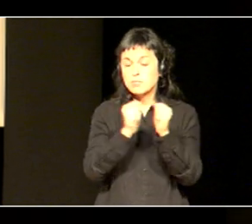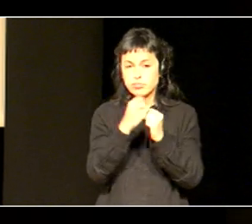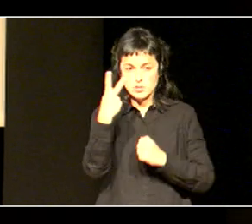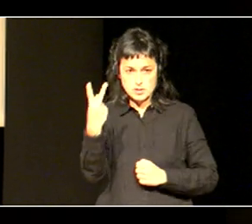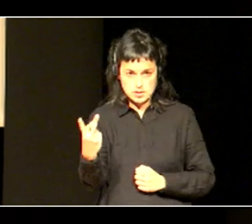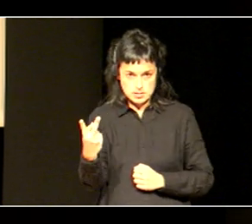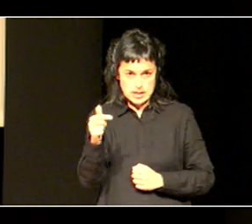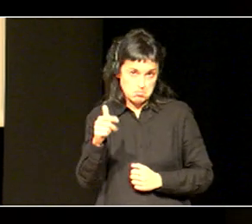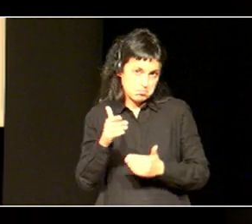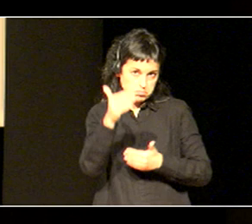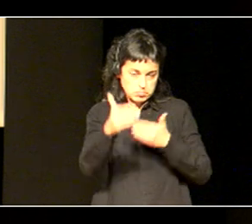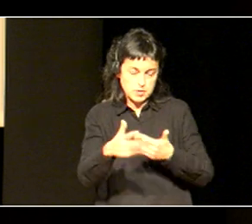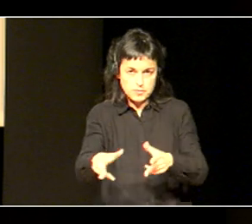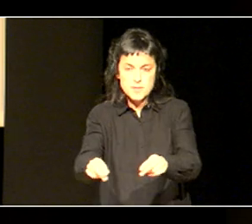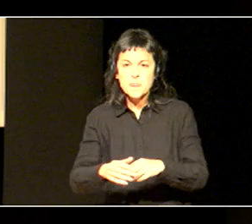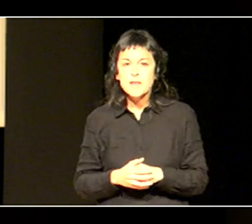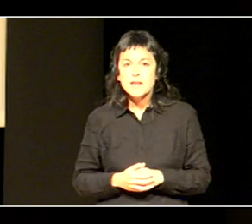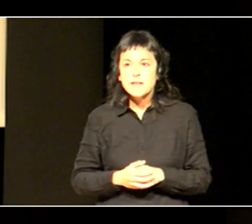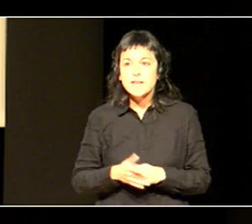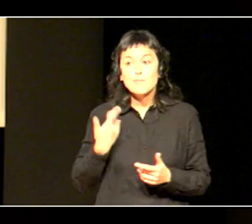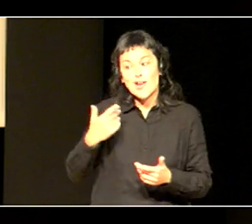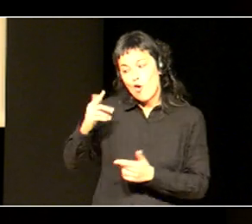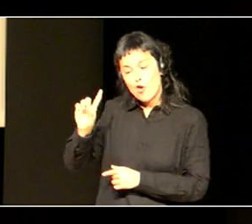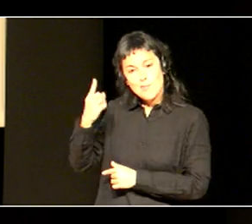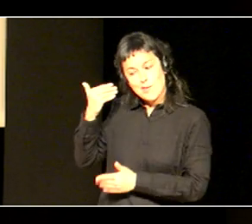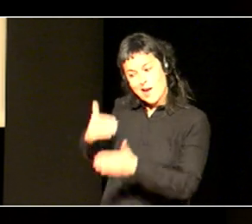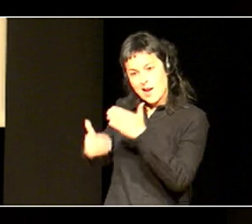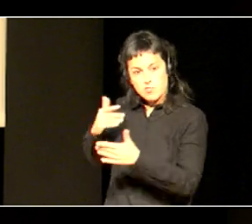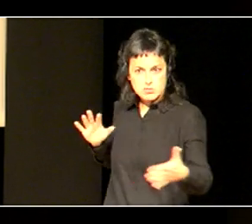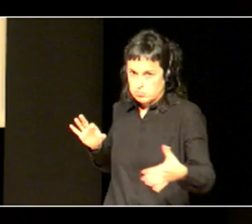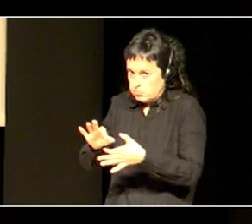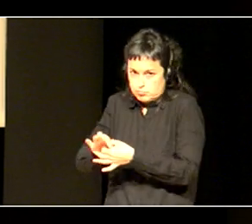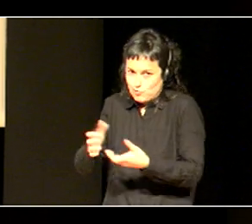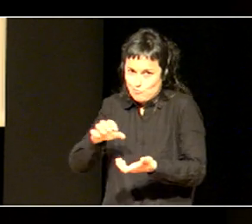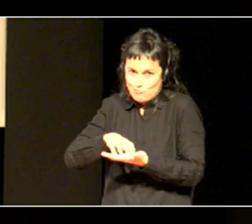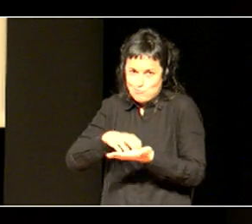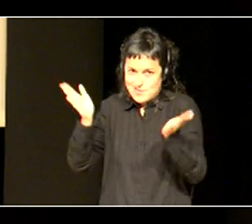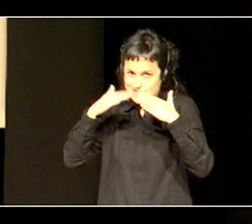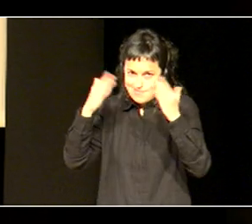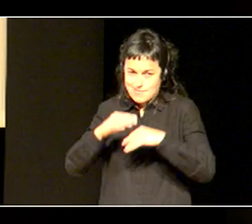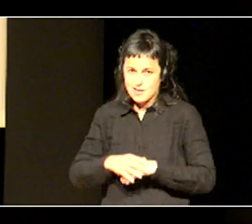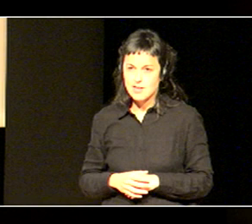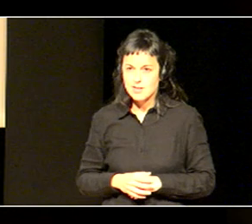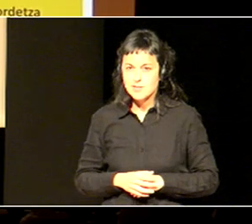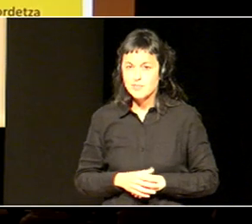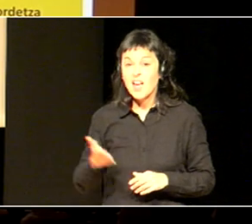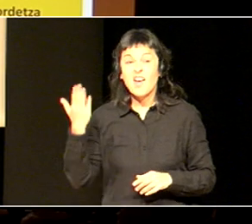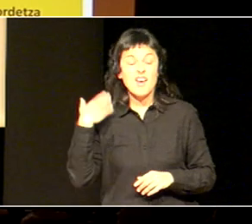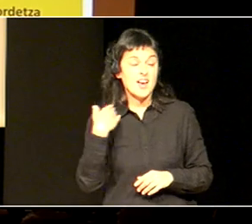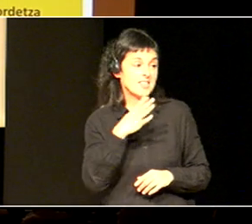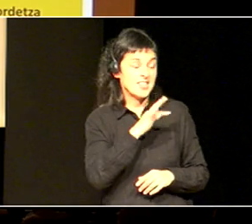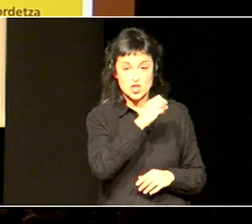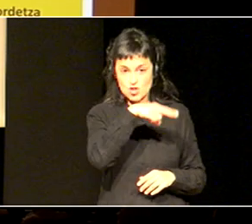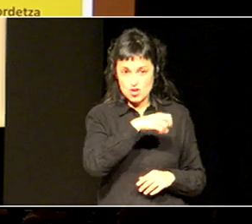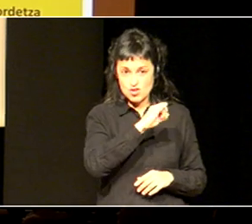faze honek, badauka lotura lengo fazearekin, inolako zelantzari gabe, mister, bunze gondalena go, eta